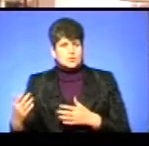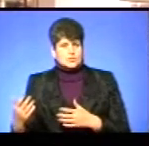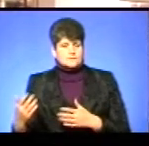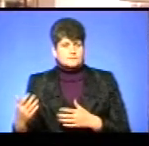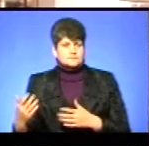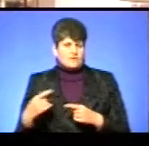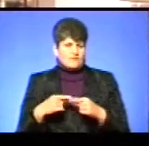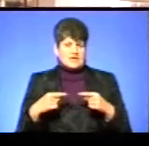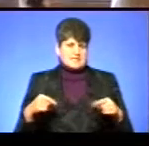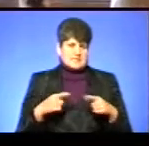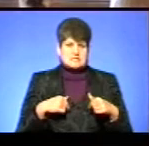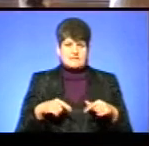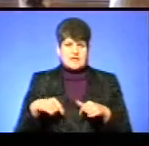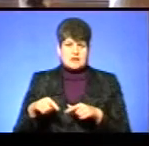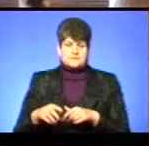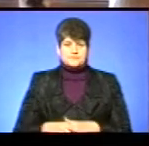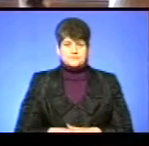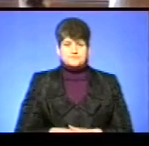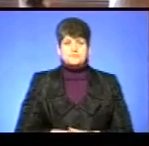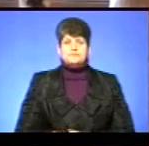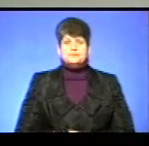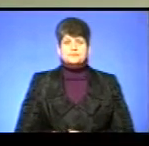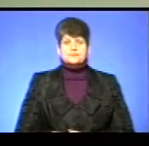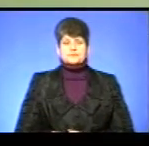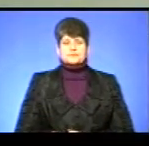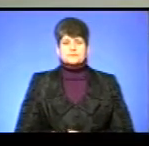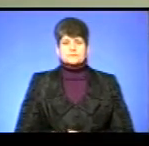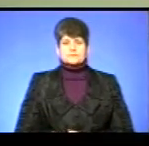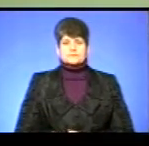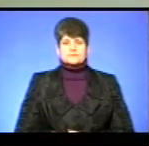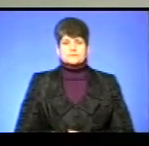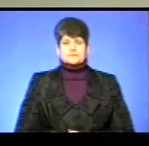в різних сферах. Марта Журавель, Юрій Багрій, новини.